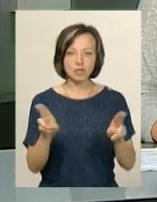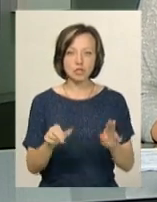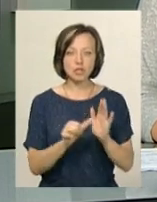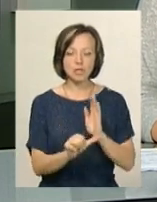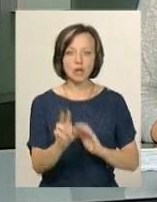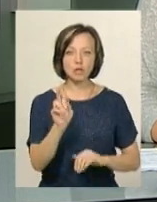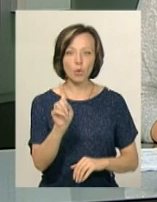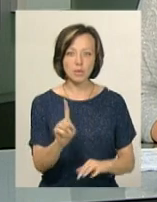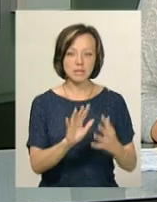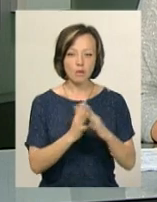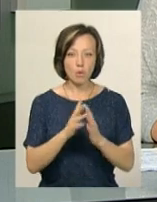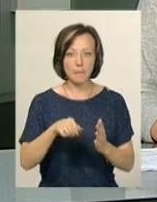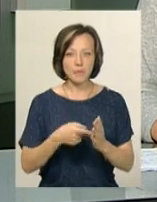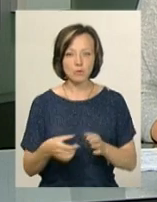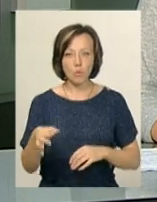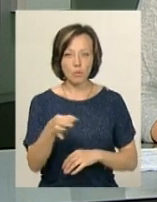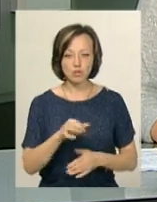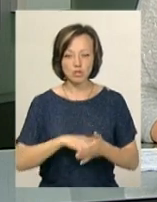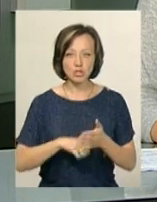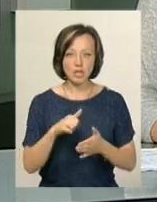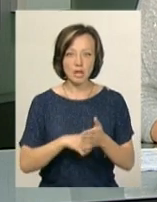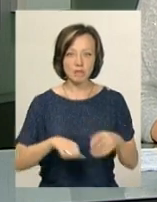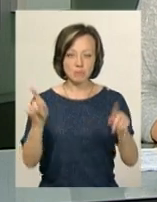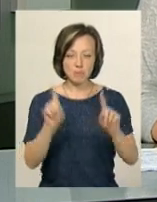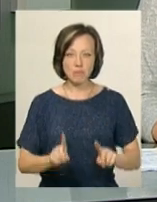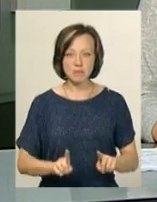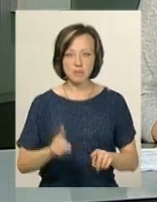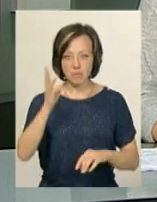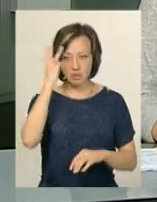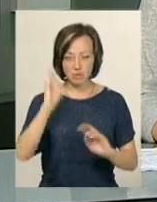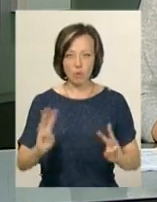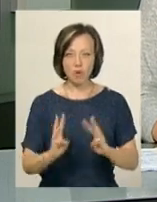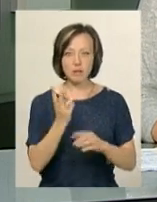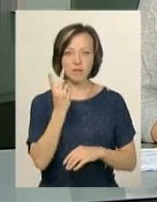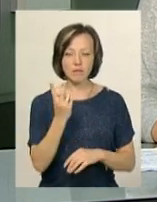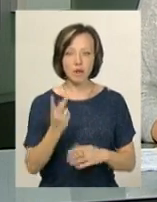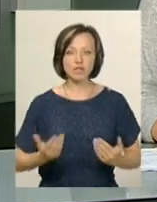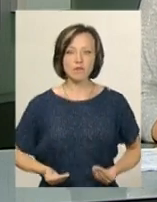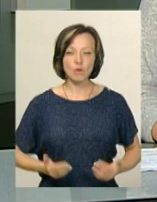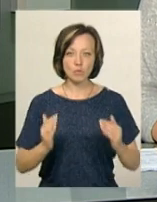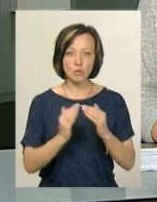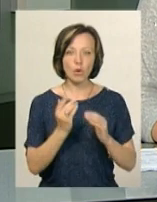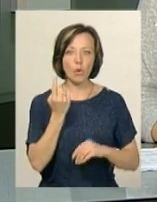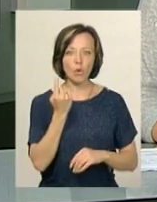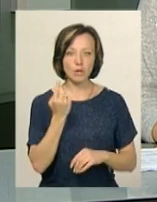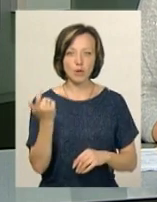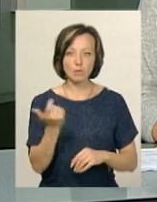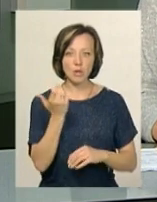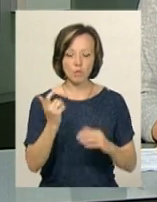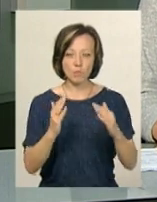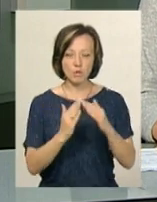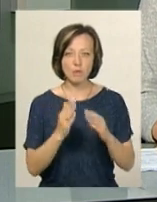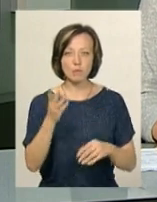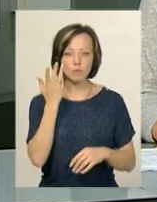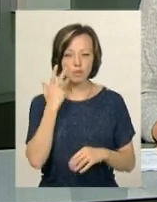61 населений пункт області. Через розряди блискавки в Хмельницькому горіли два житлових будинки і одна господарча будівля.